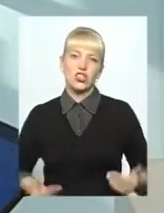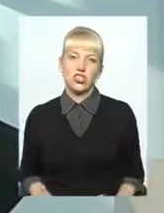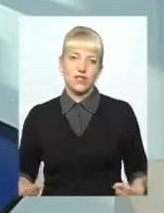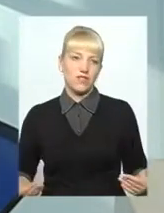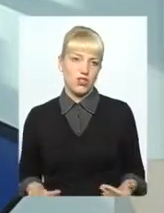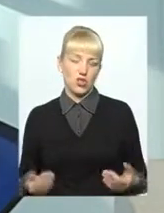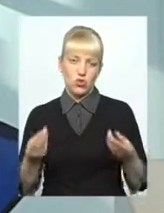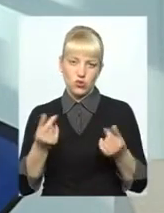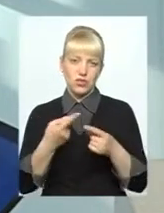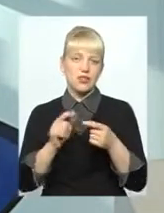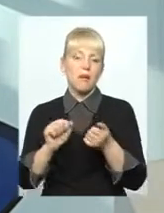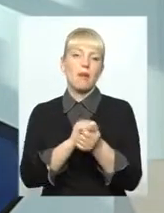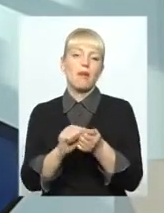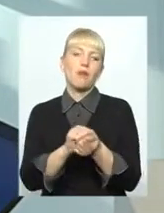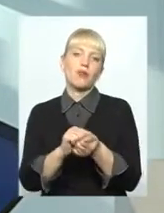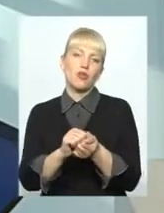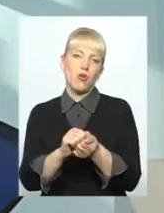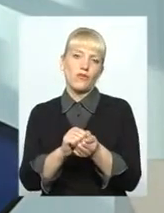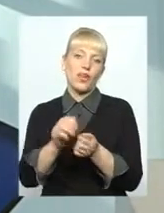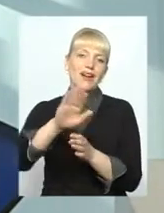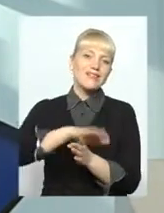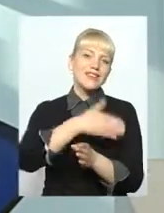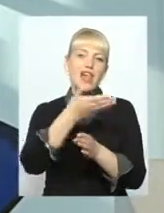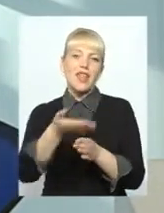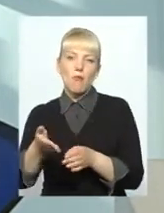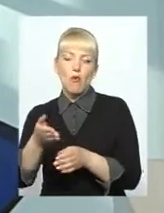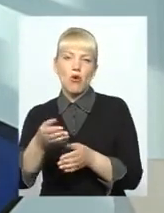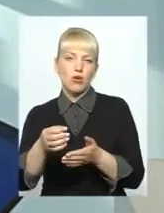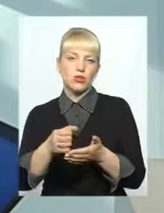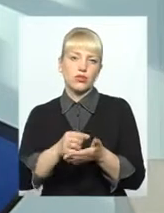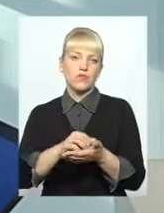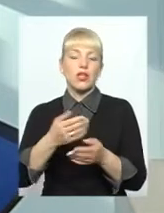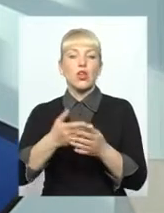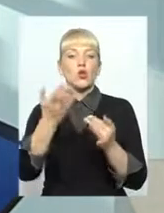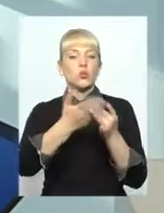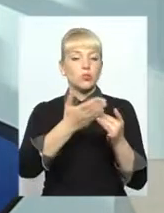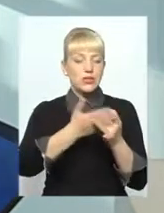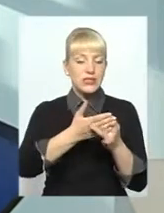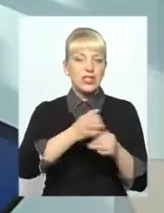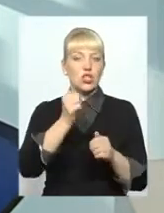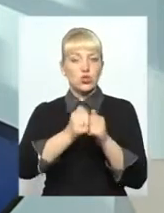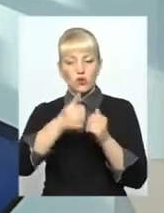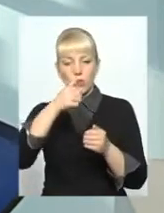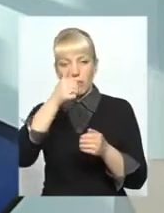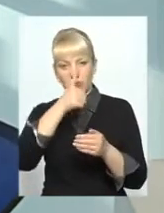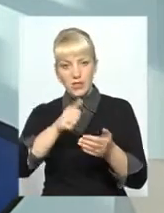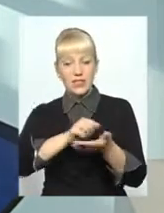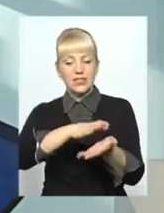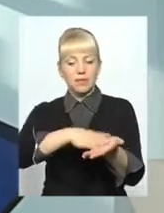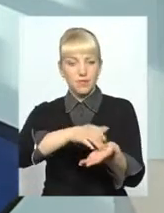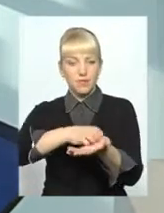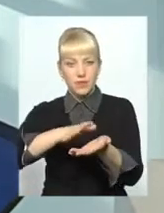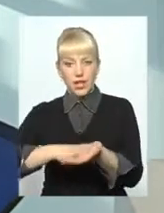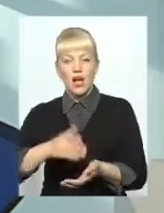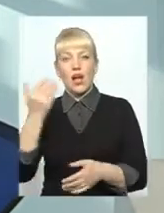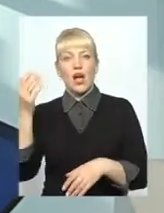взаєморозрахунки. Субсидії щомісяця призначали споживачу. По факту використання він